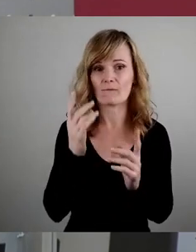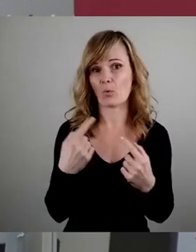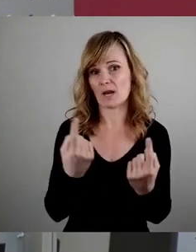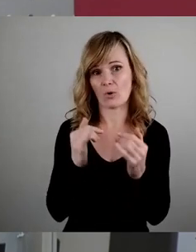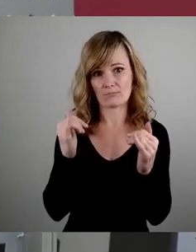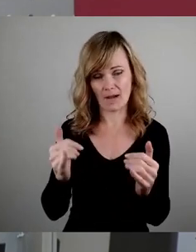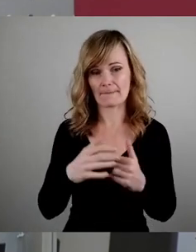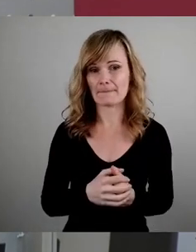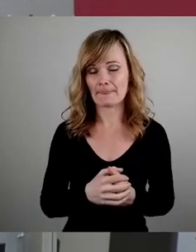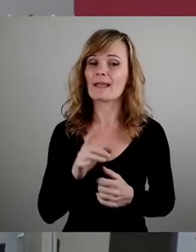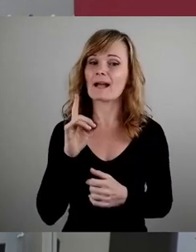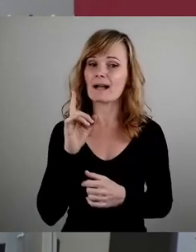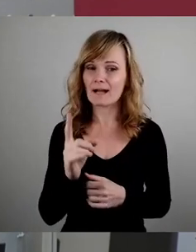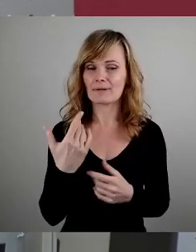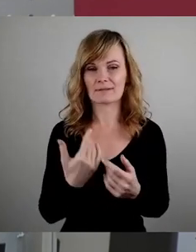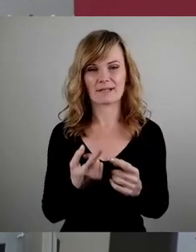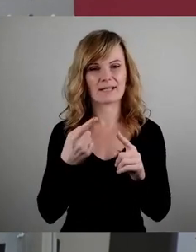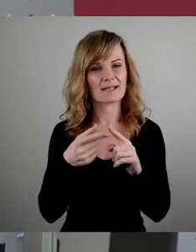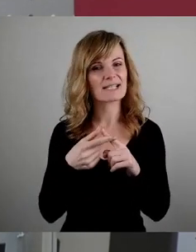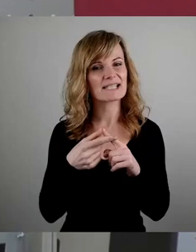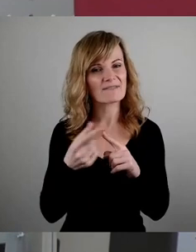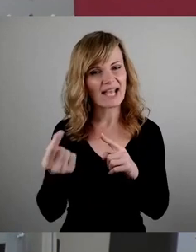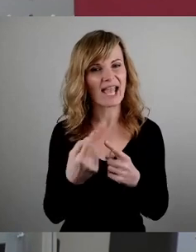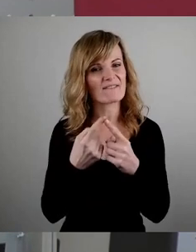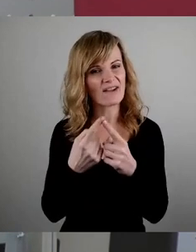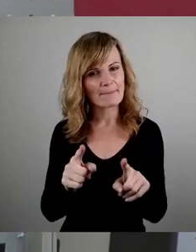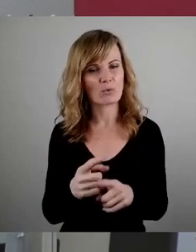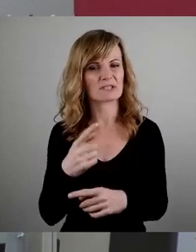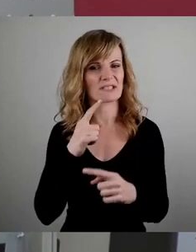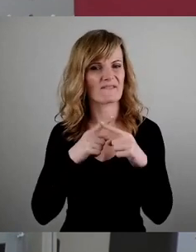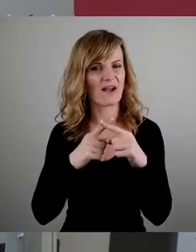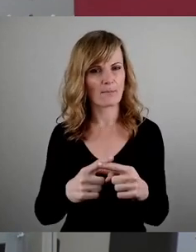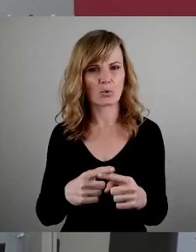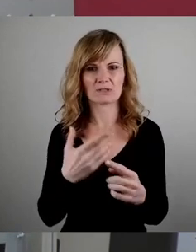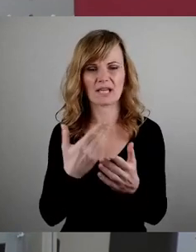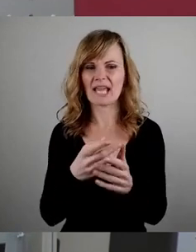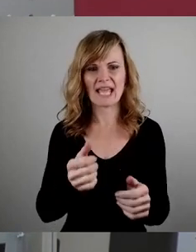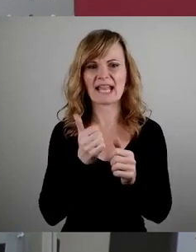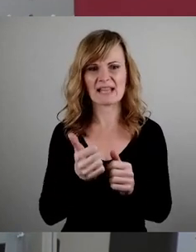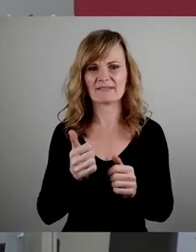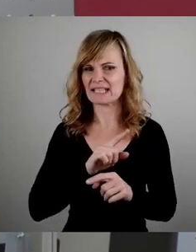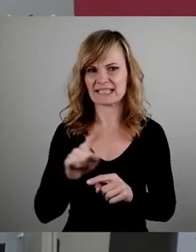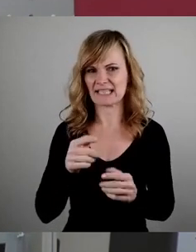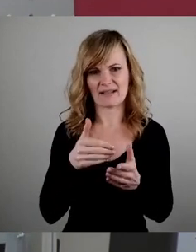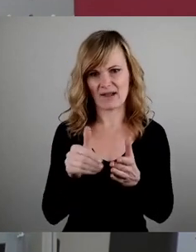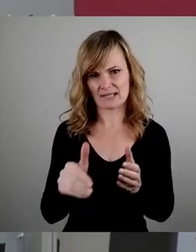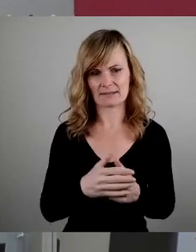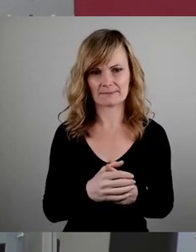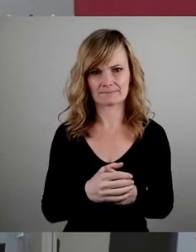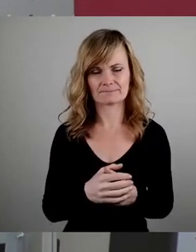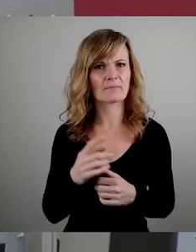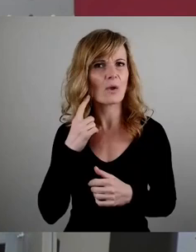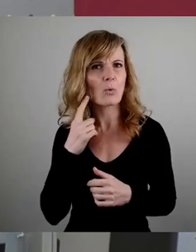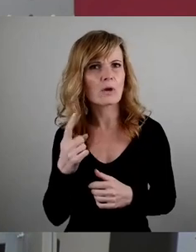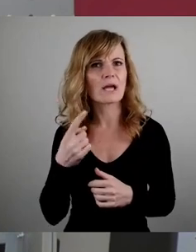Allerdings, das Zweckentfremdungsverbot von Wohnungen hilft uns an dieser Stelle keinen Schritt weiter. Wir haben Zahlen gehört, 1.200